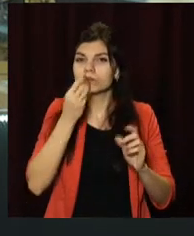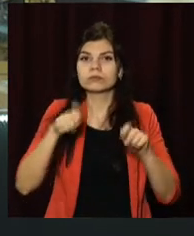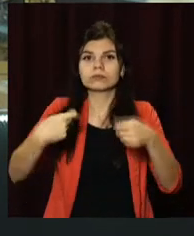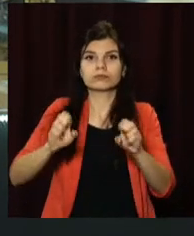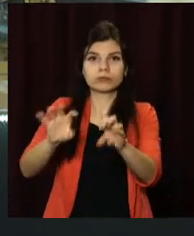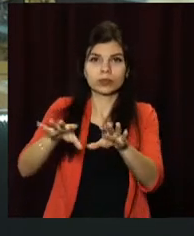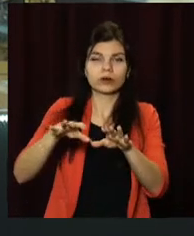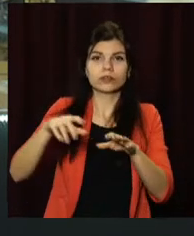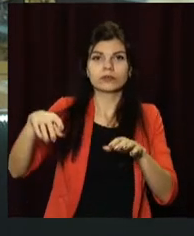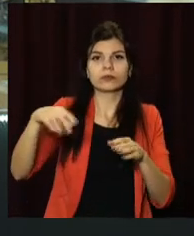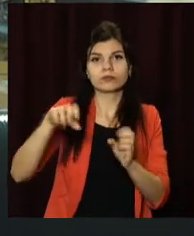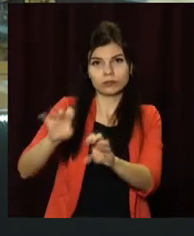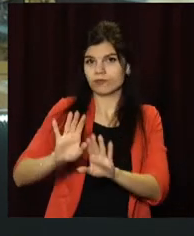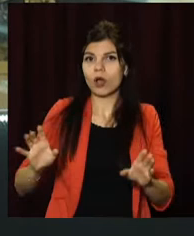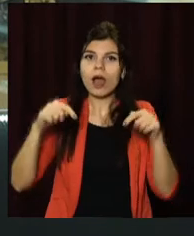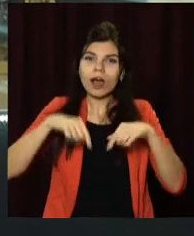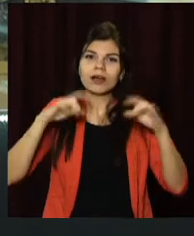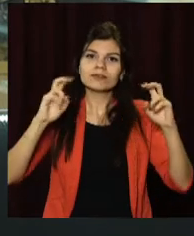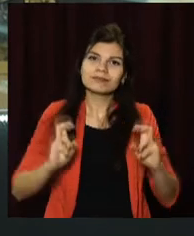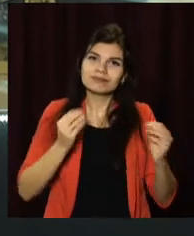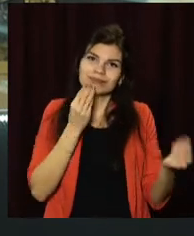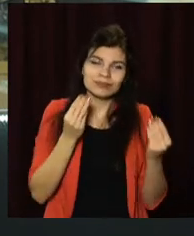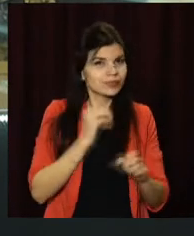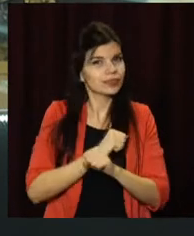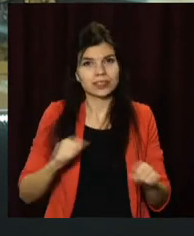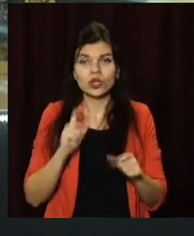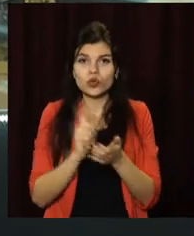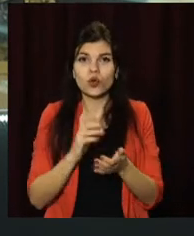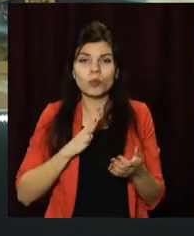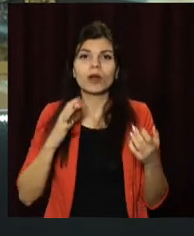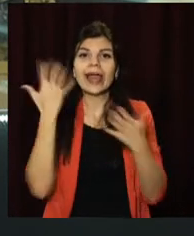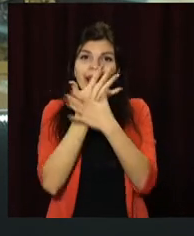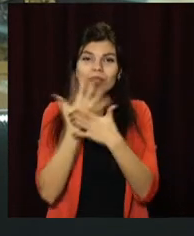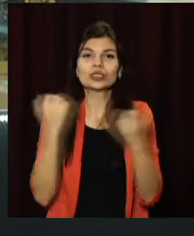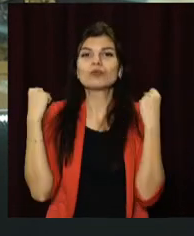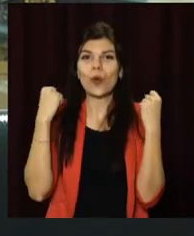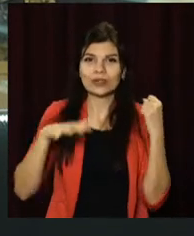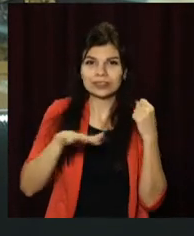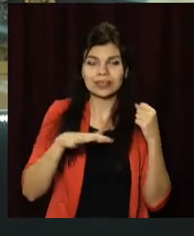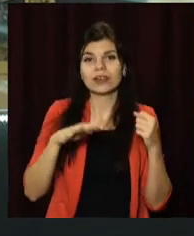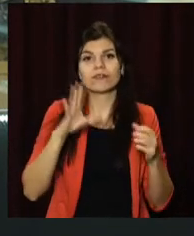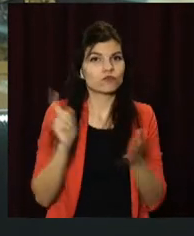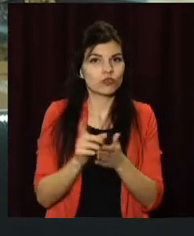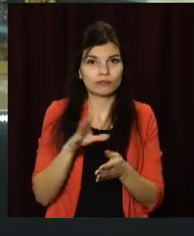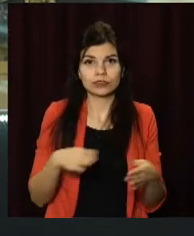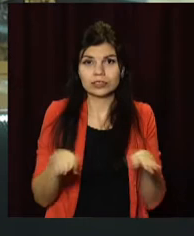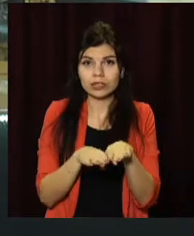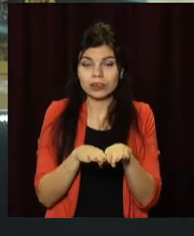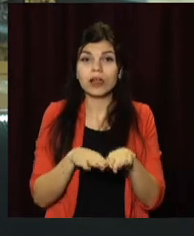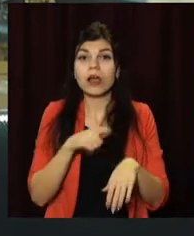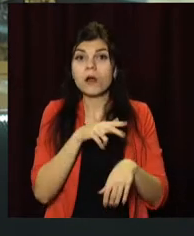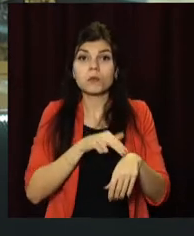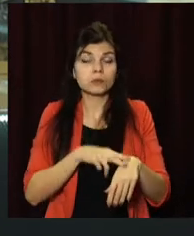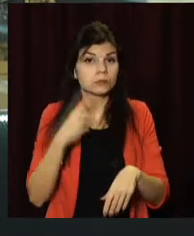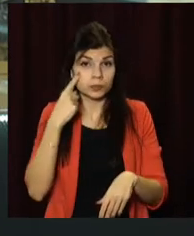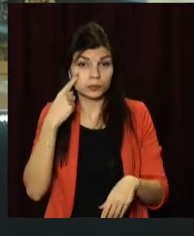ж одягу, кінотеатри та спортзали мають бути зачиненими зовсім. В Україні від початку зимового локдауну поліціянти виявили порушення в